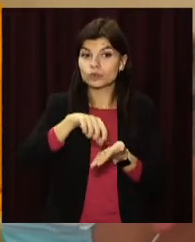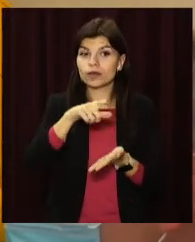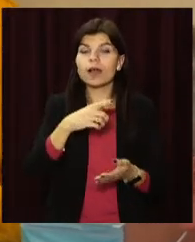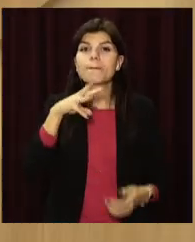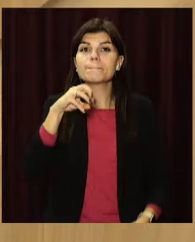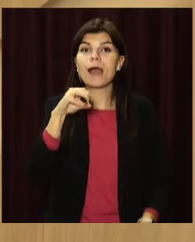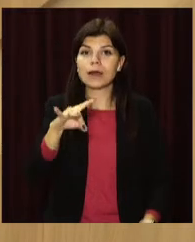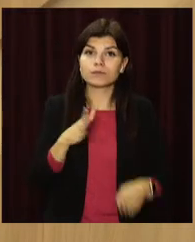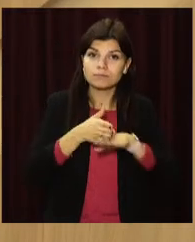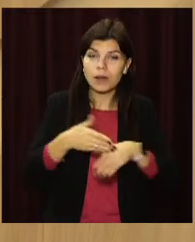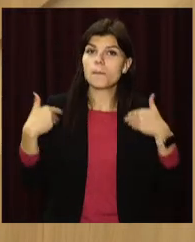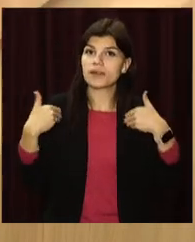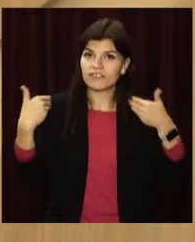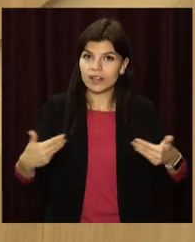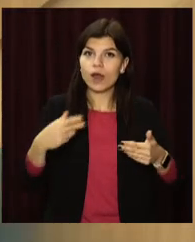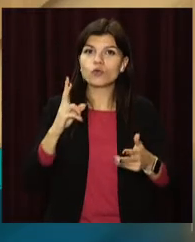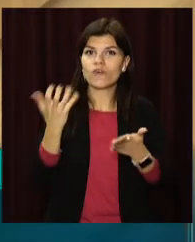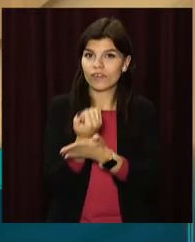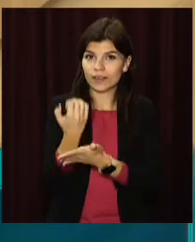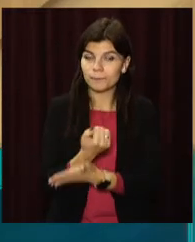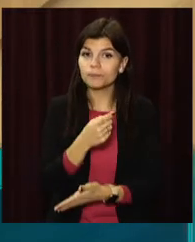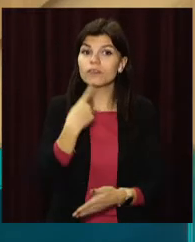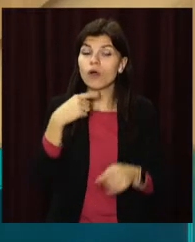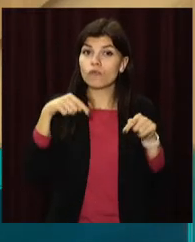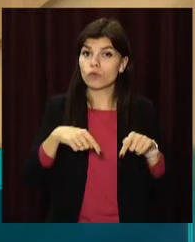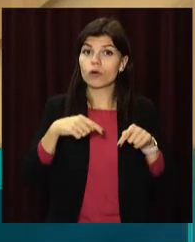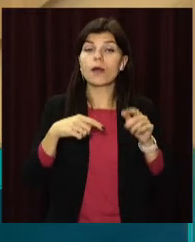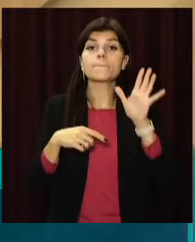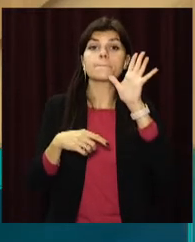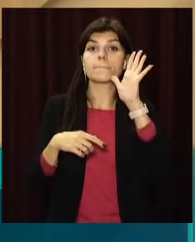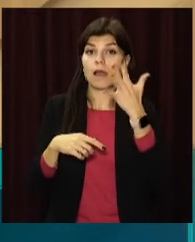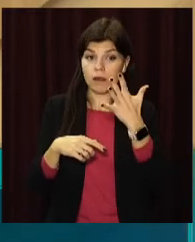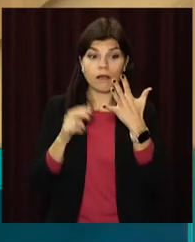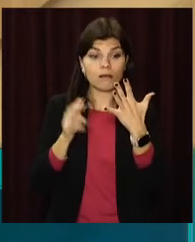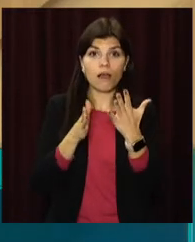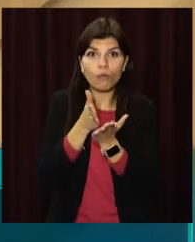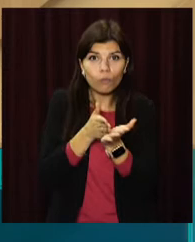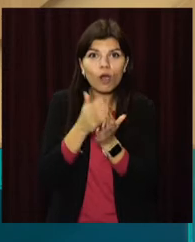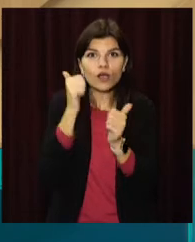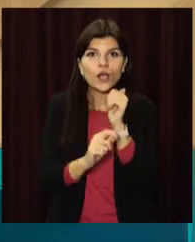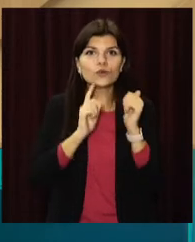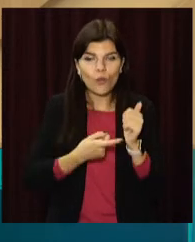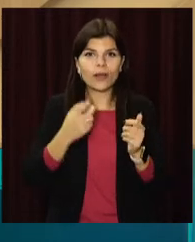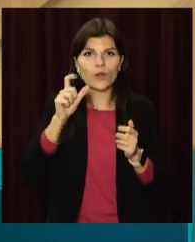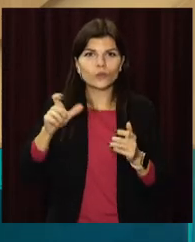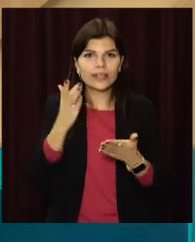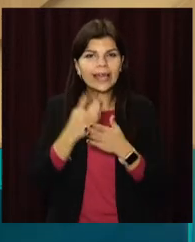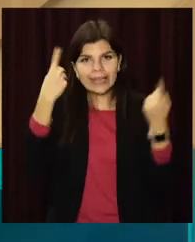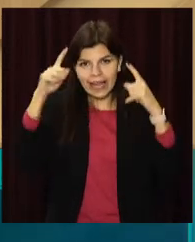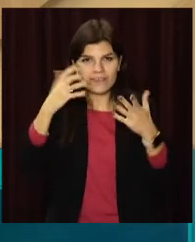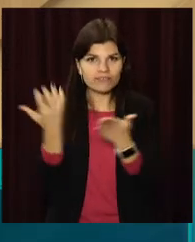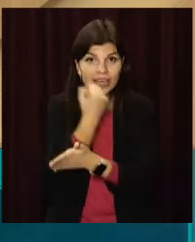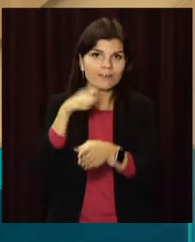переможців. «В цьому році у нас виповнюється п'ять років, як в місті діє програма «Бюджет участі». Також у нас в цьому році ми